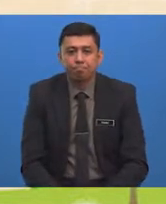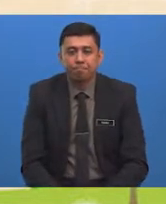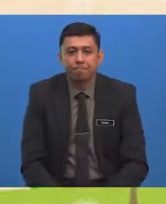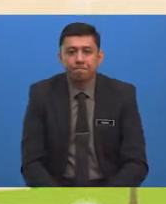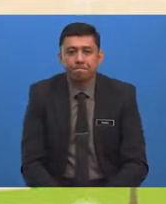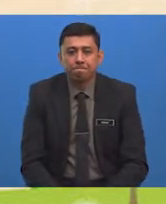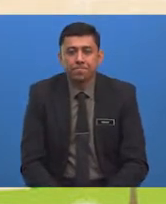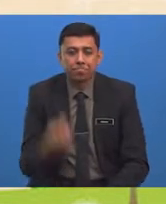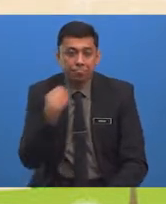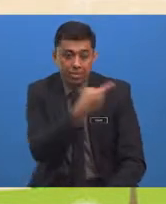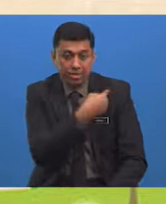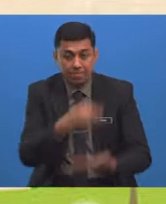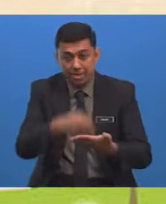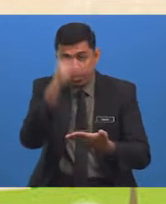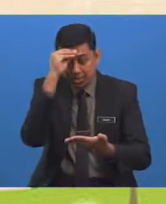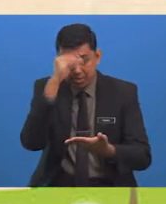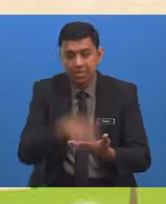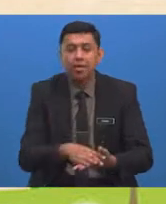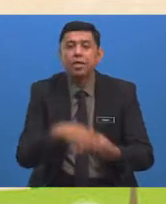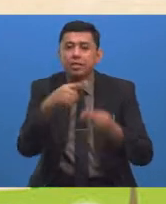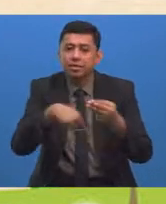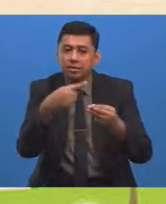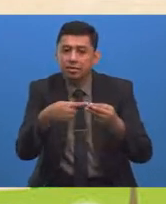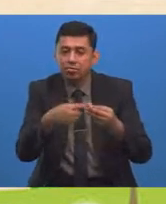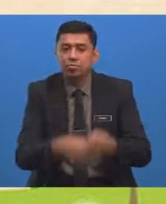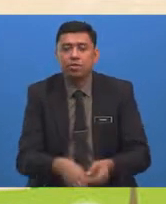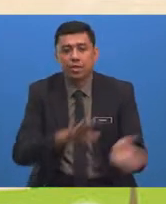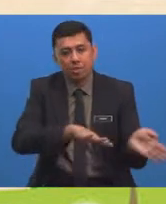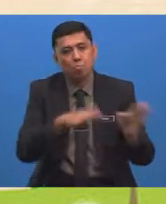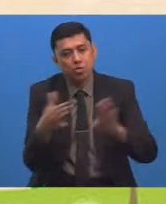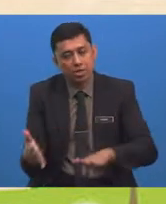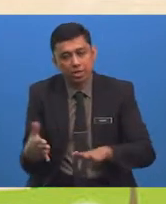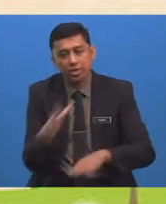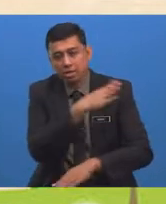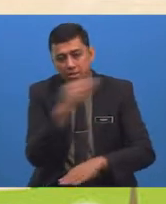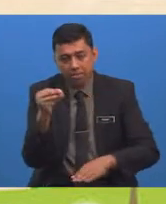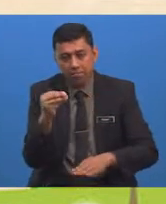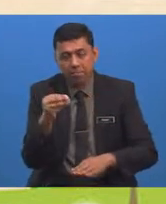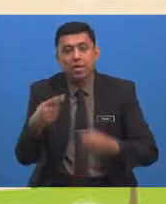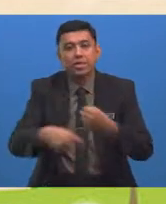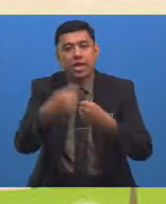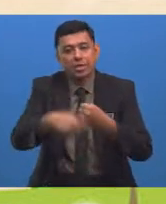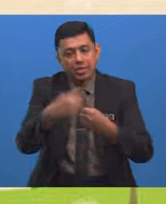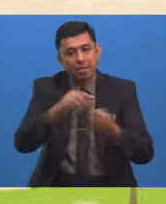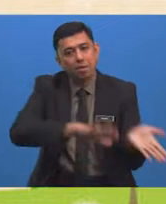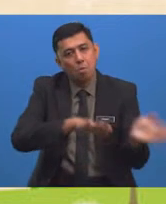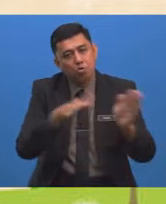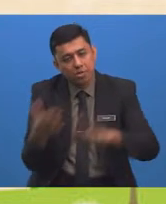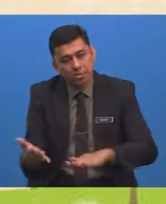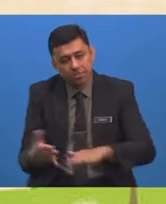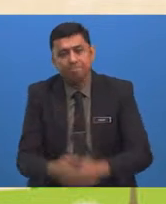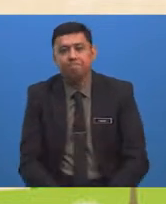Kita telah Mempelajari Berkaitan Kepupusan Dan Diancam Kepupusan